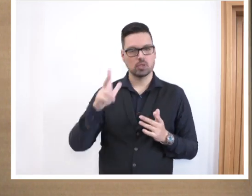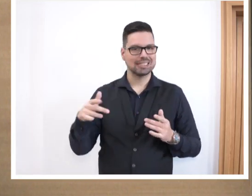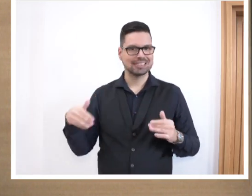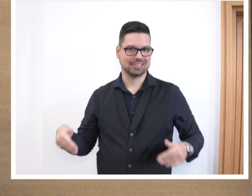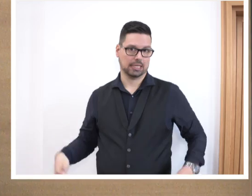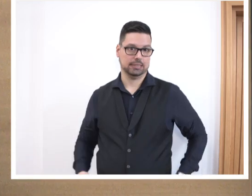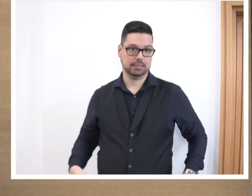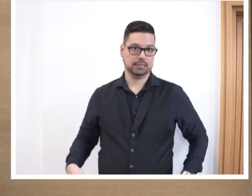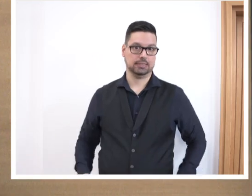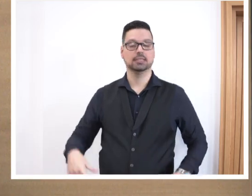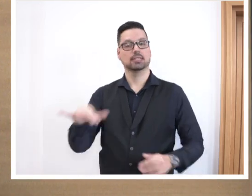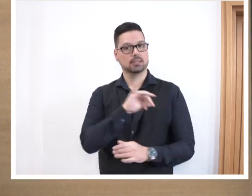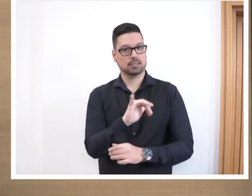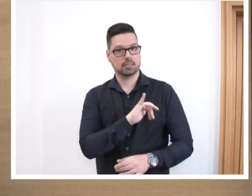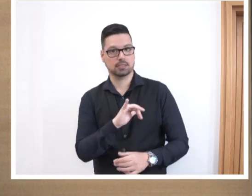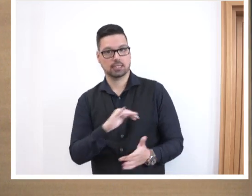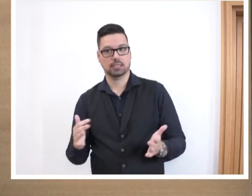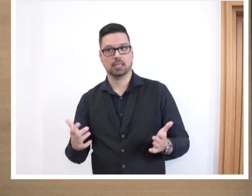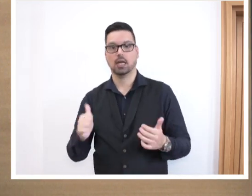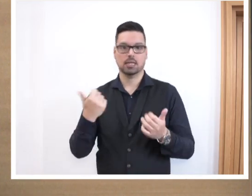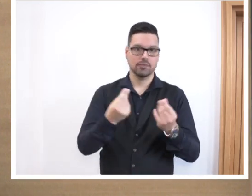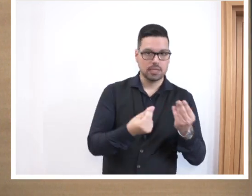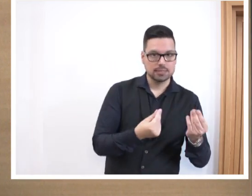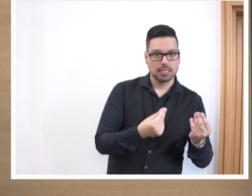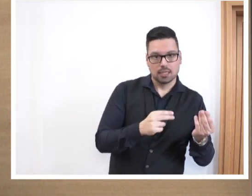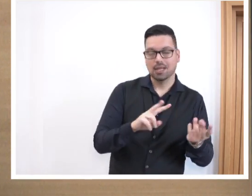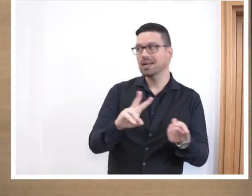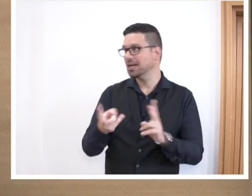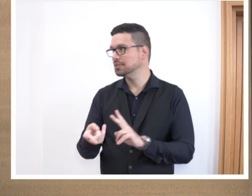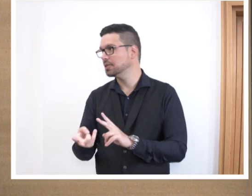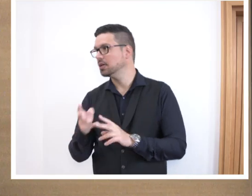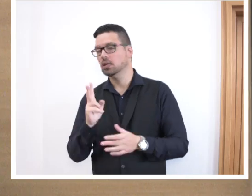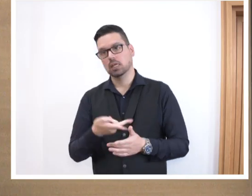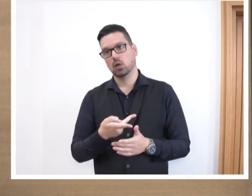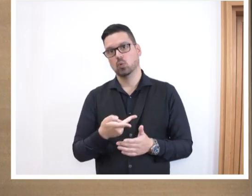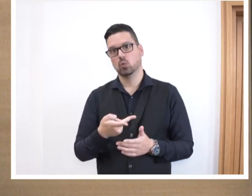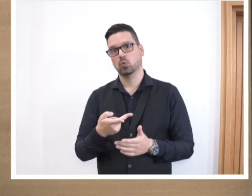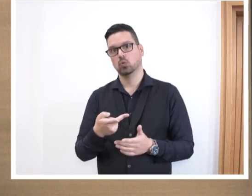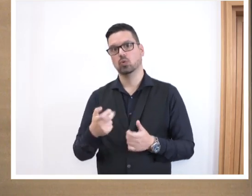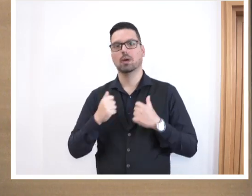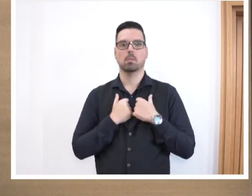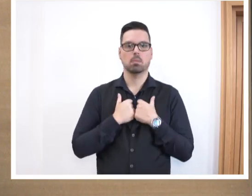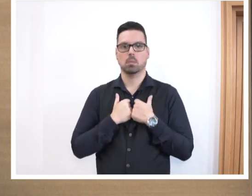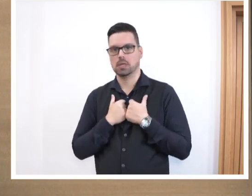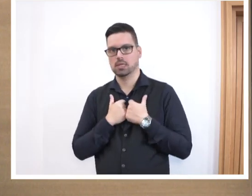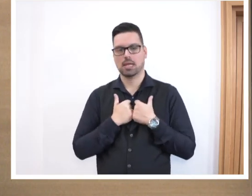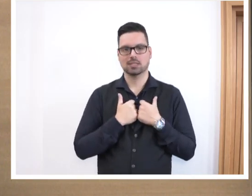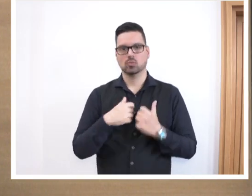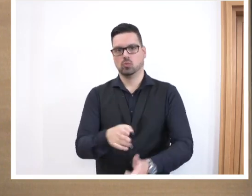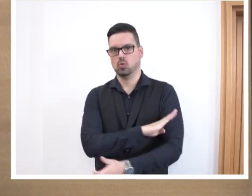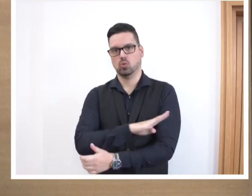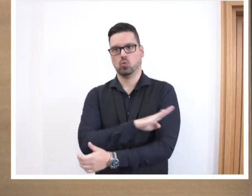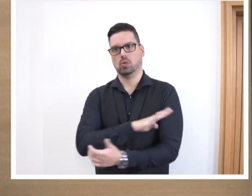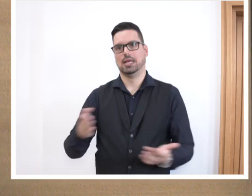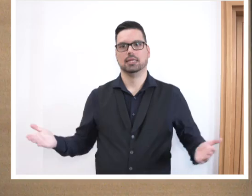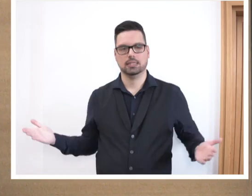interessanter zu machen. Das eine ist das Finanzielle, aber auch ich denke, dass man Belastung der Kollegen denken und